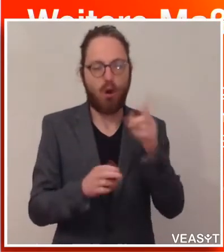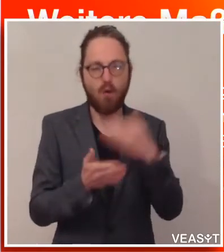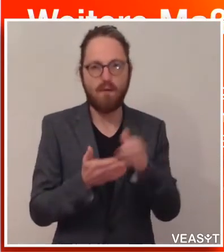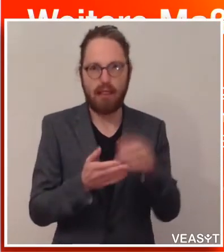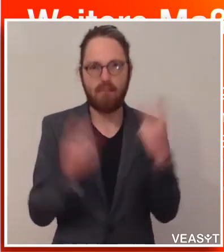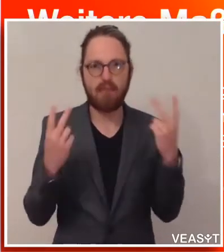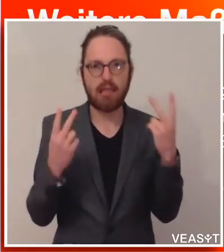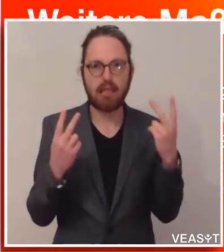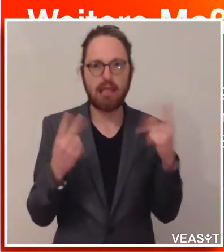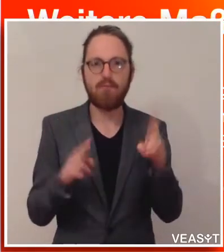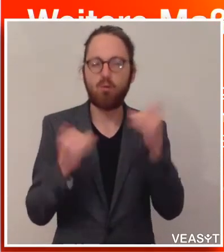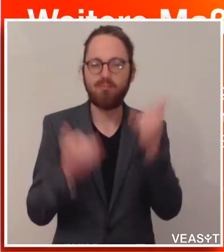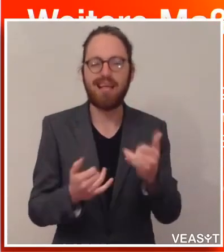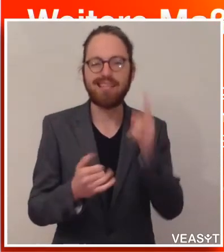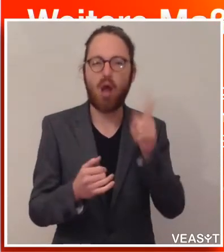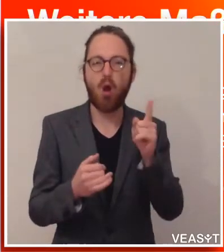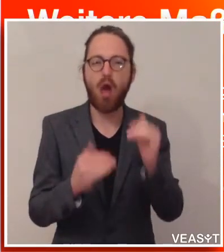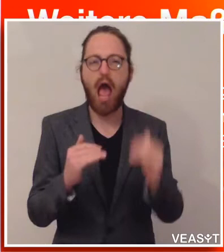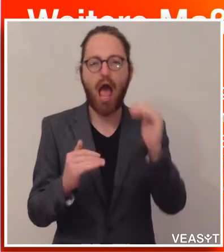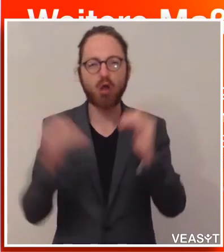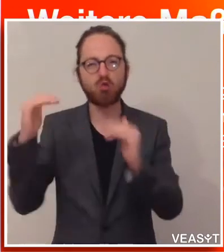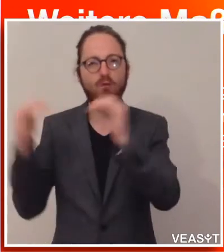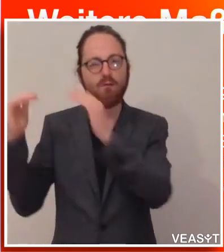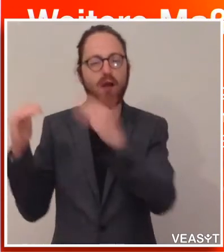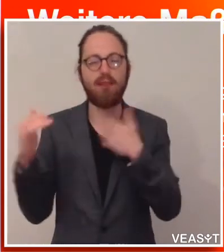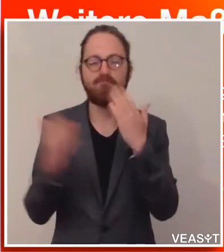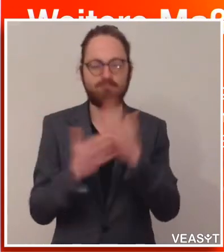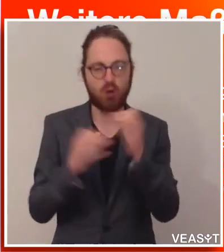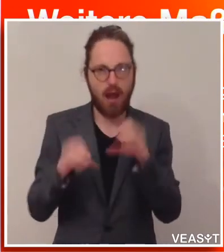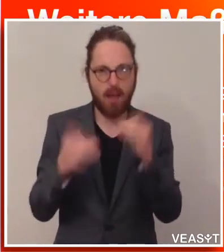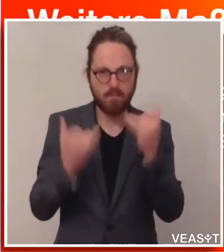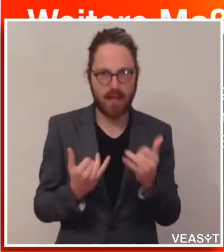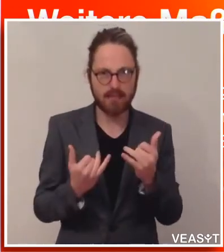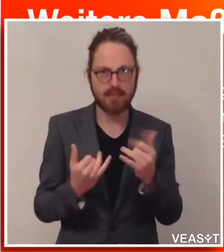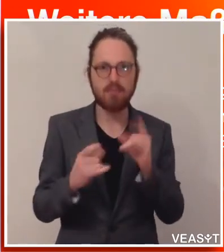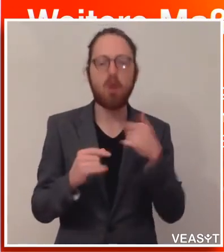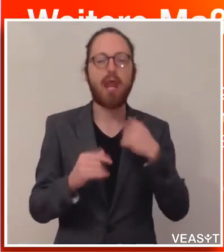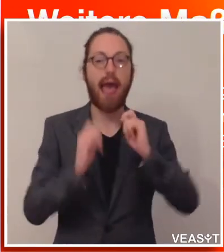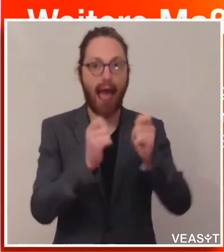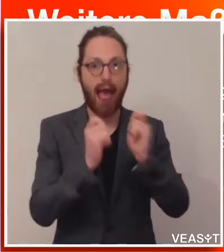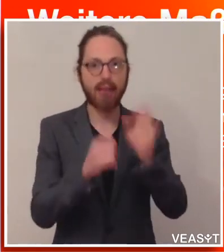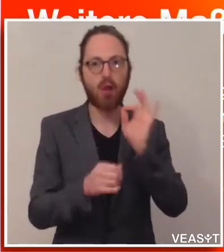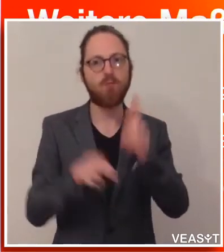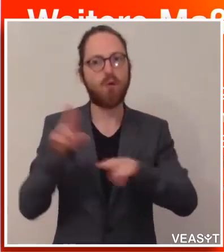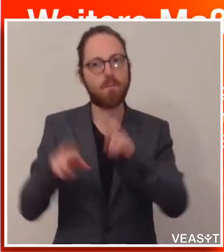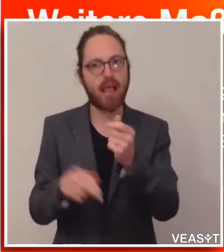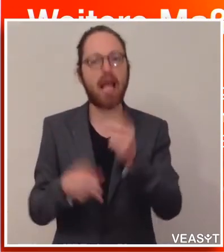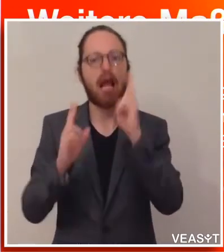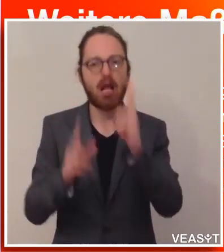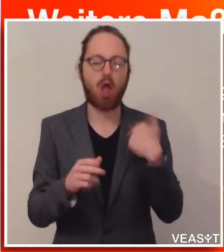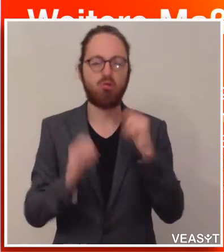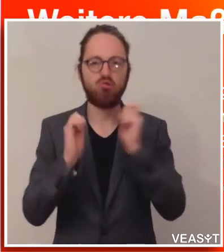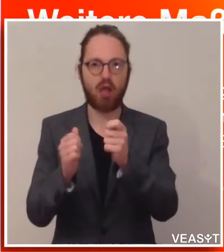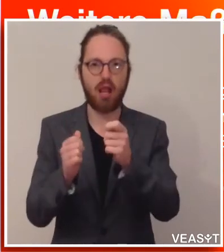auch die Einstufungen ausgesetzt haben. Die Anträge für Pflegegeld können natürlich weiterhin gestellt werden, immer mit einem vereinfachten